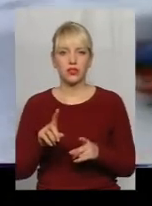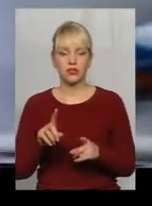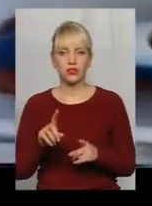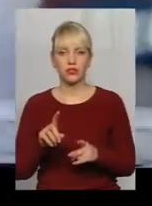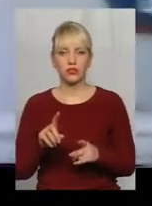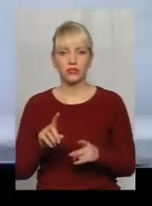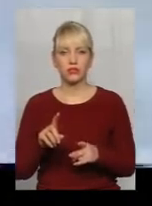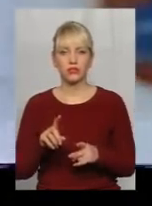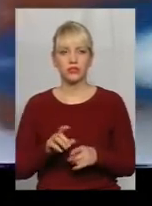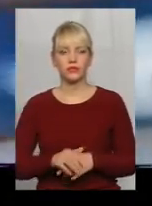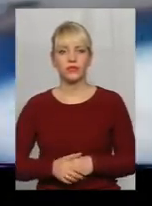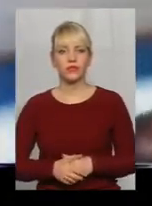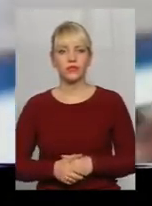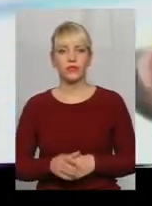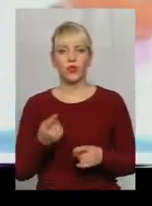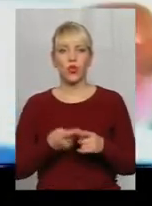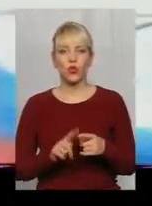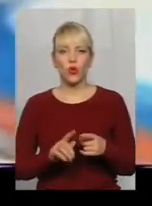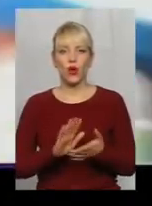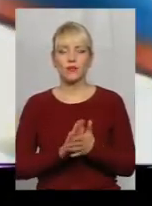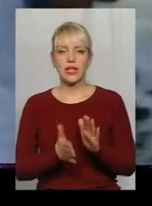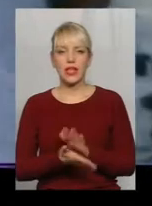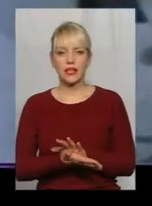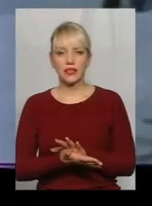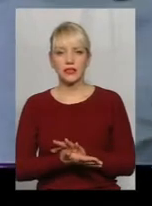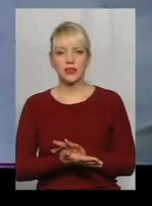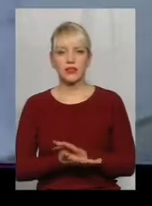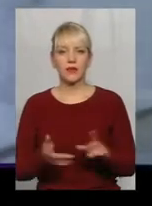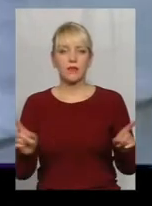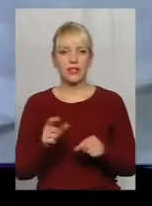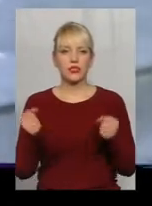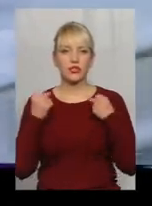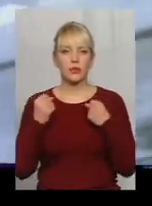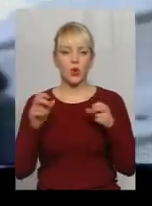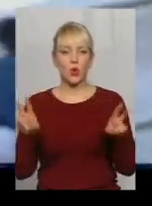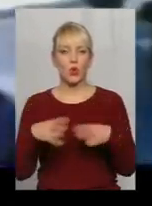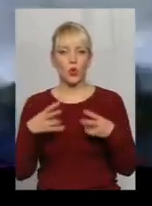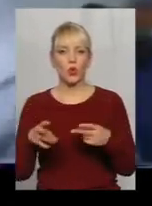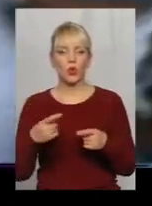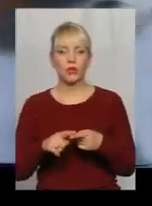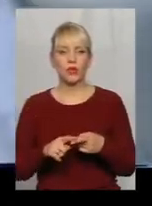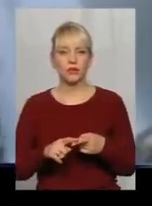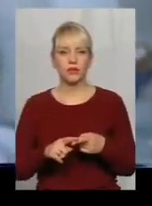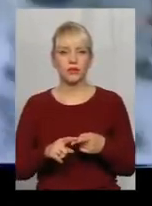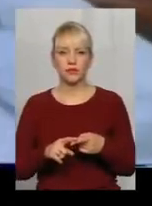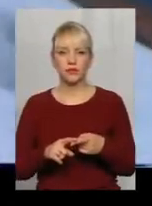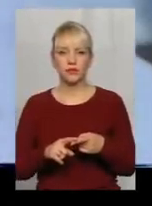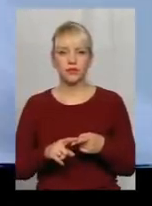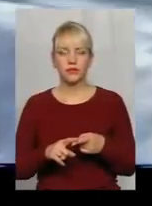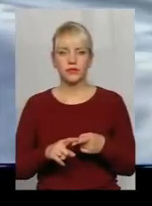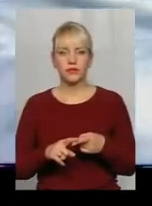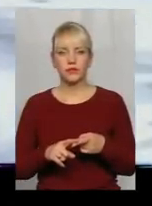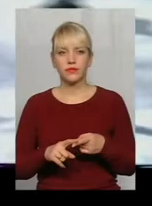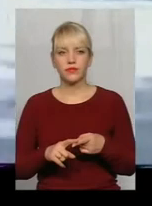то обстоятельство, що в спортивному клубі «ВЕРС» перві республики почали розвивати рікпи,